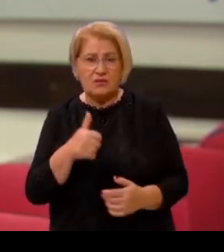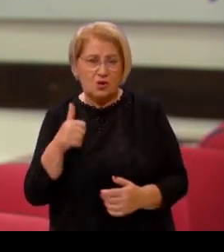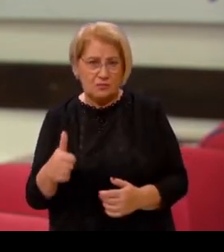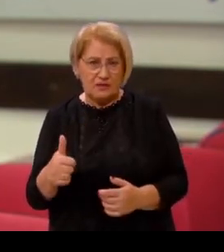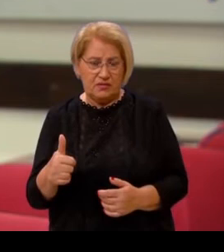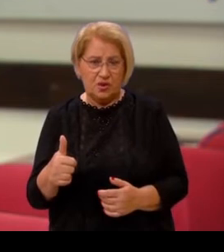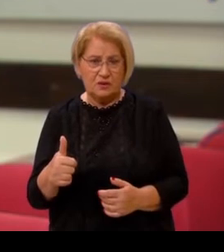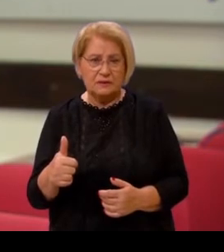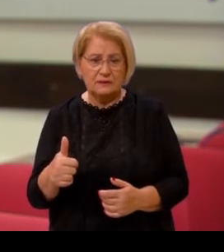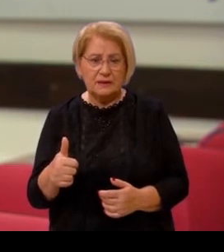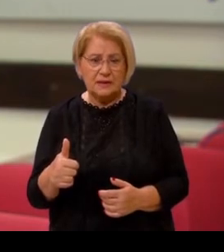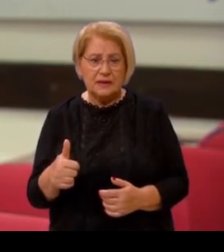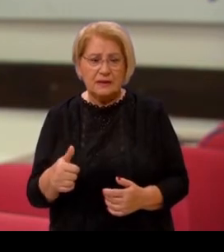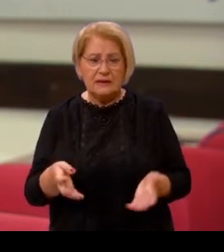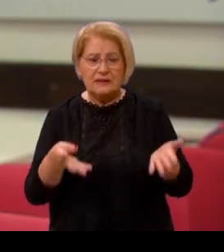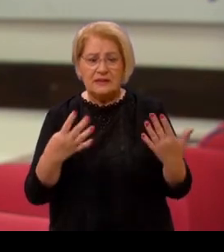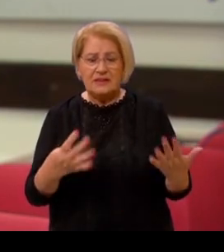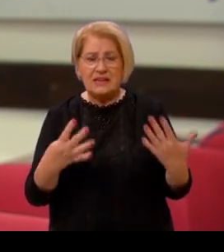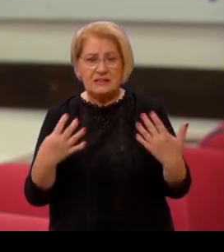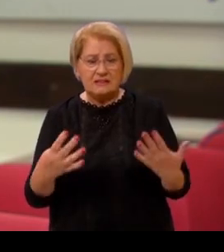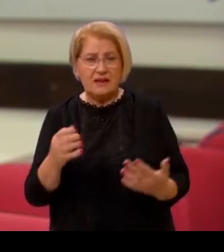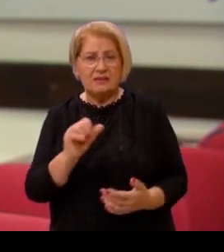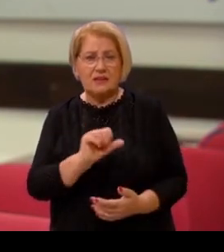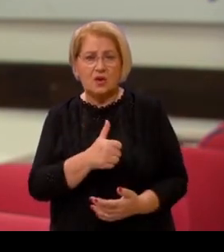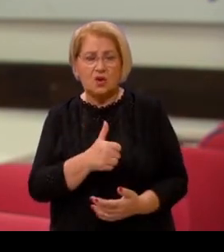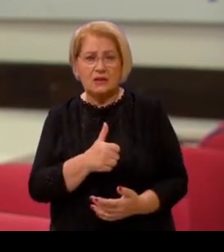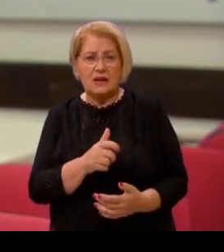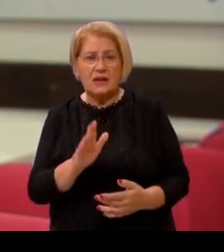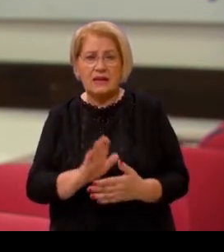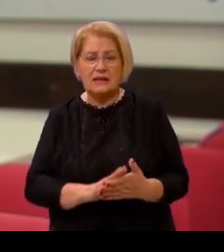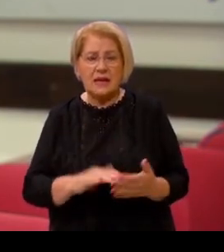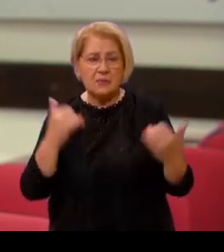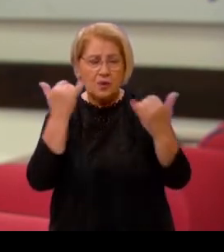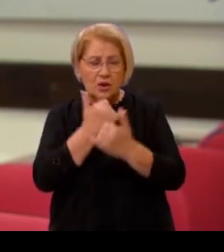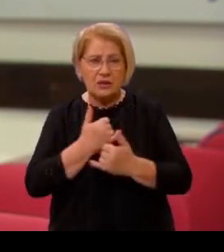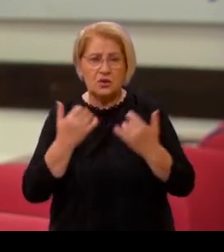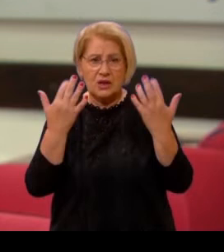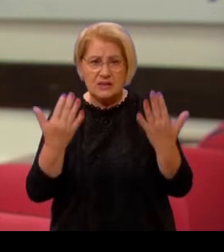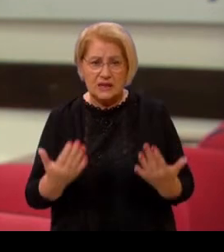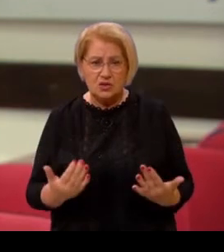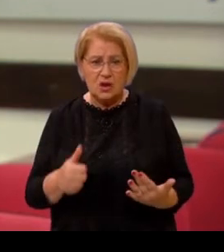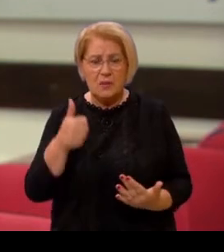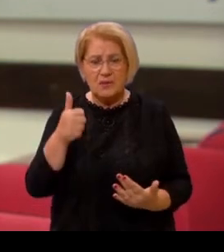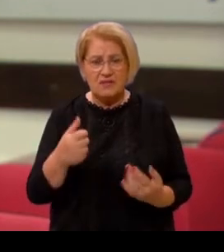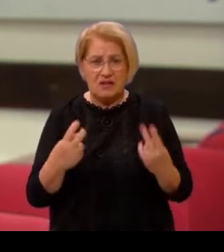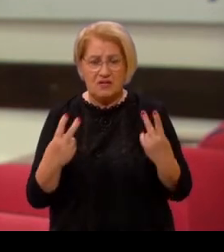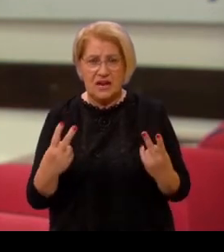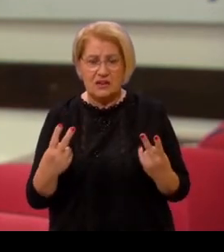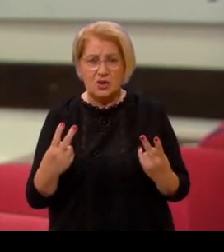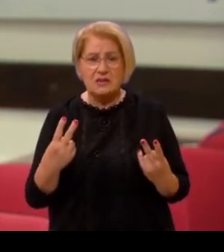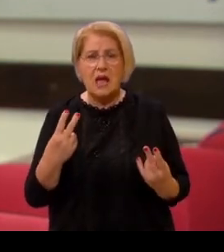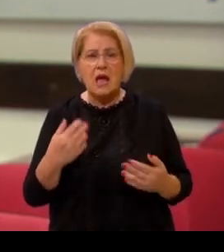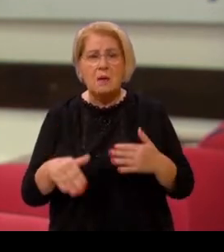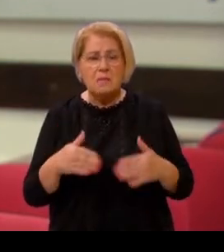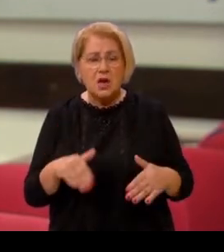.1999. kada je pogrešno izračunata prva aktualna vrijednost mirovine,